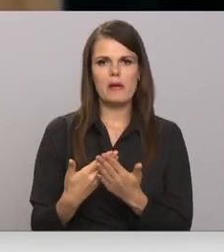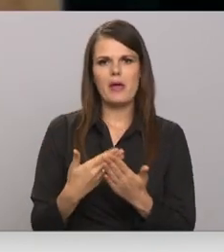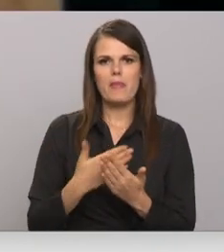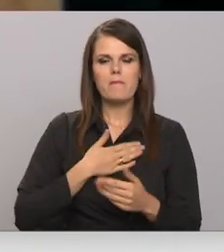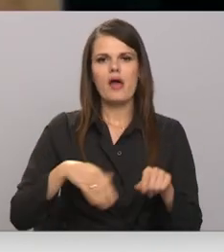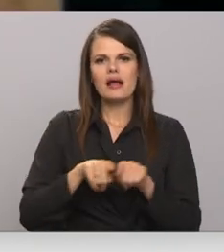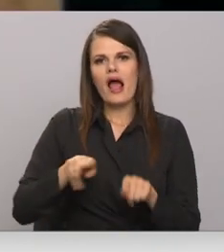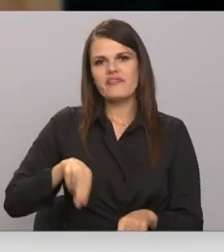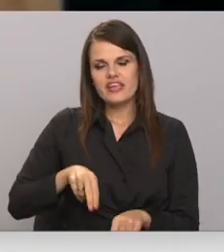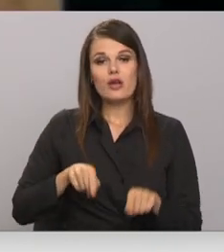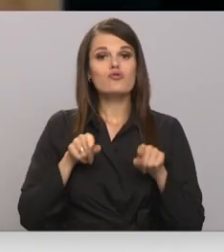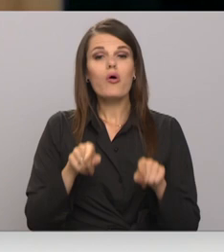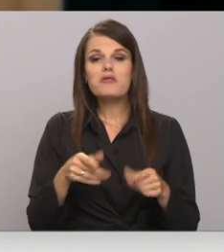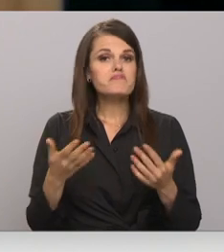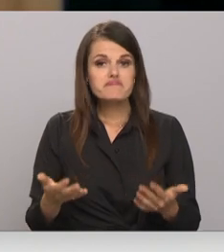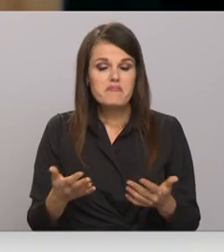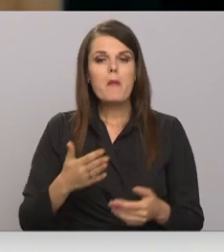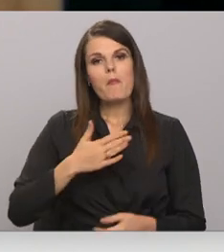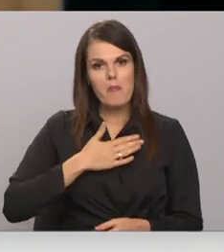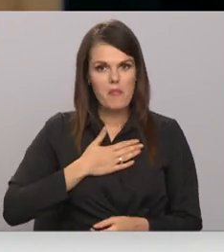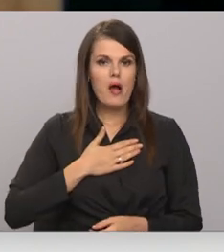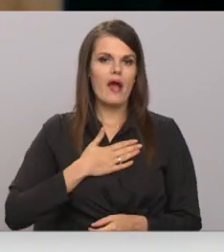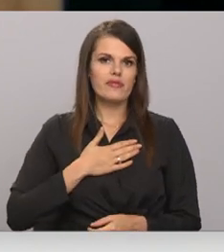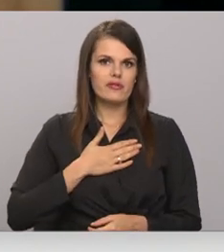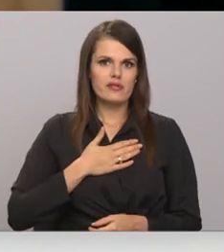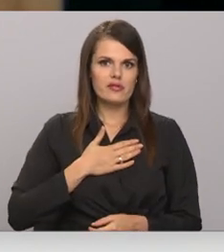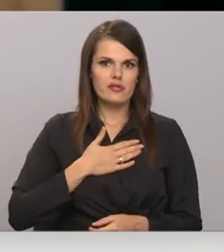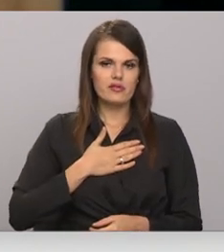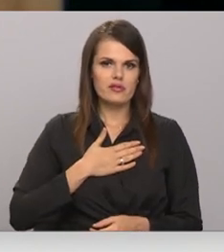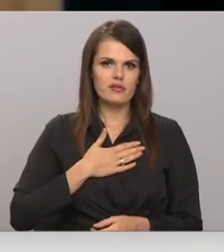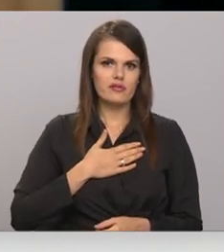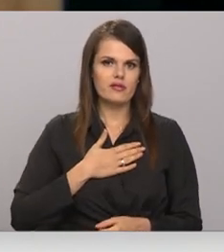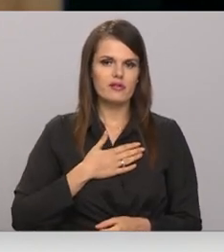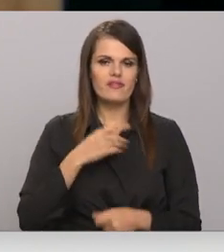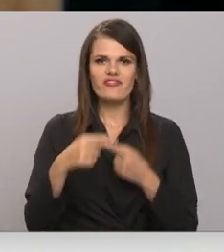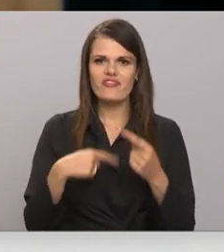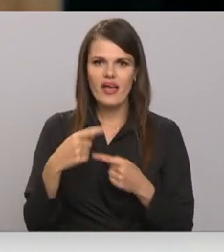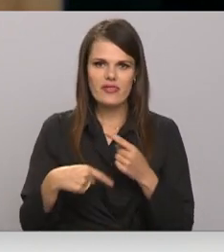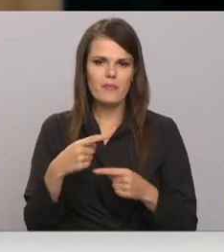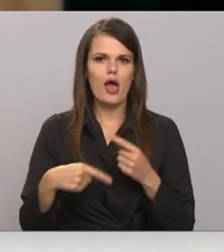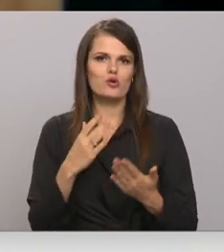direktoram tas nozīmē, ka man vienmēr